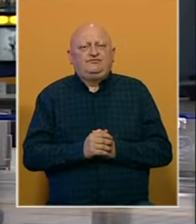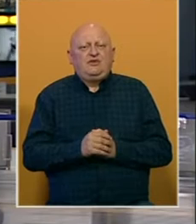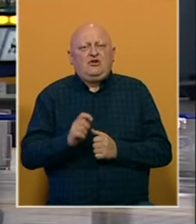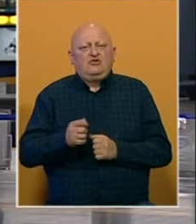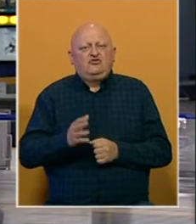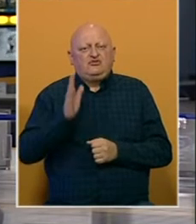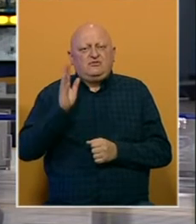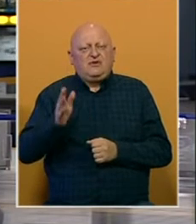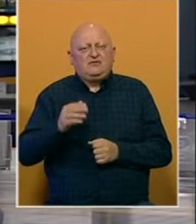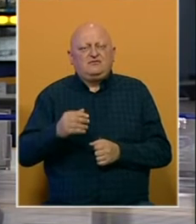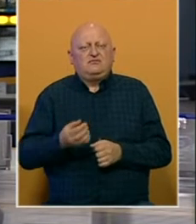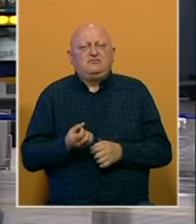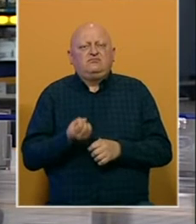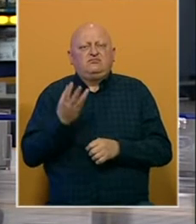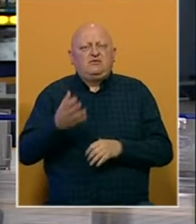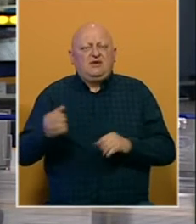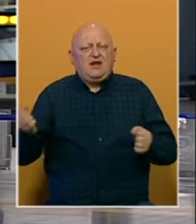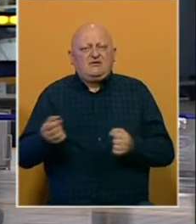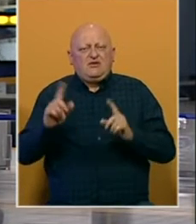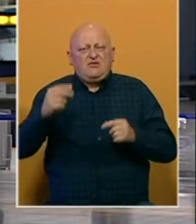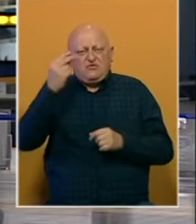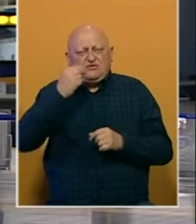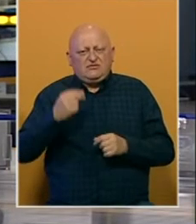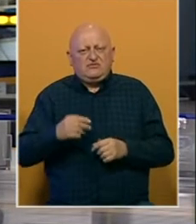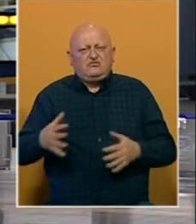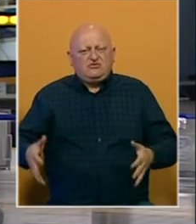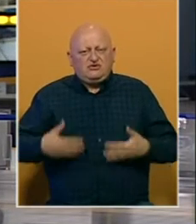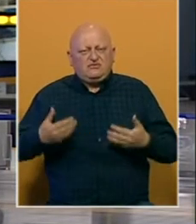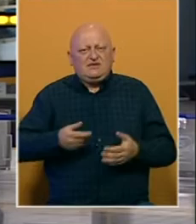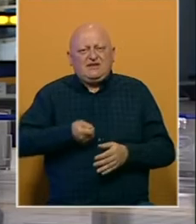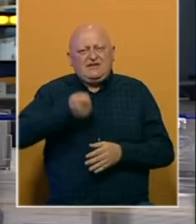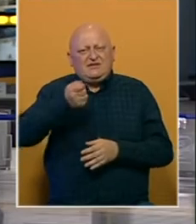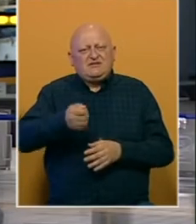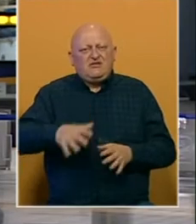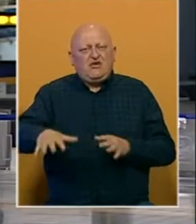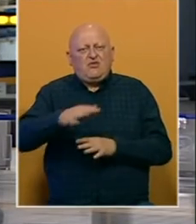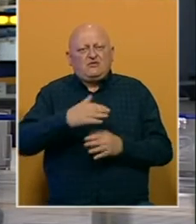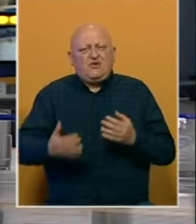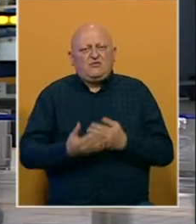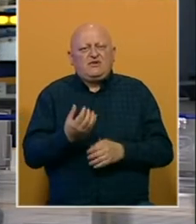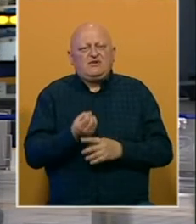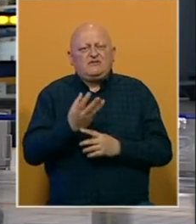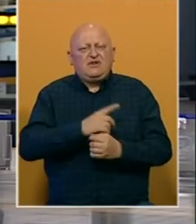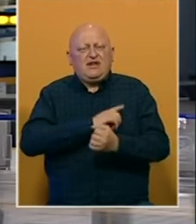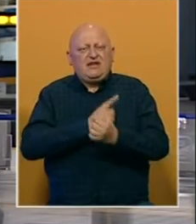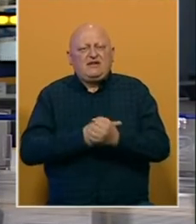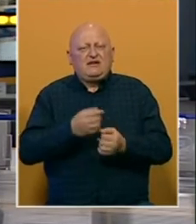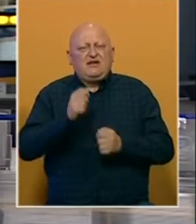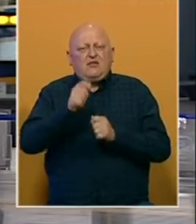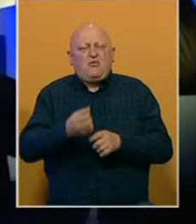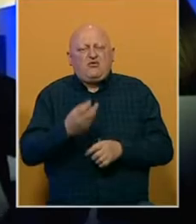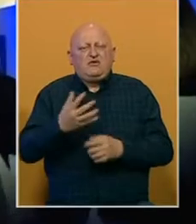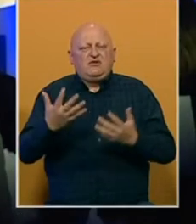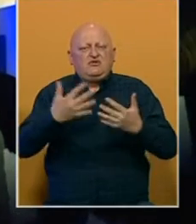Ključni pravci privrednog razvoja Republike Srpske su u stimulisanju investicija u oblasti obnovljivih izvora energije, poljoprivrede,